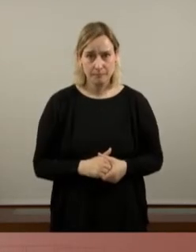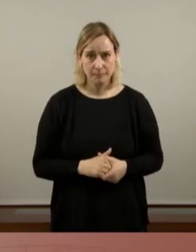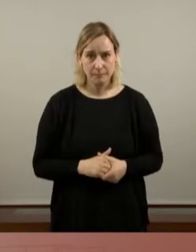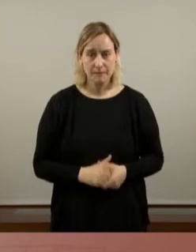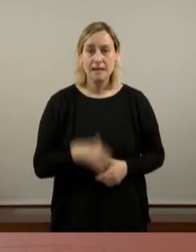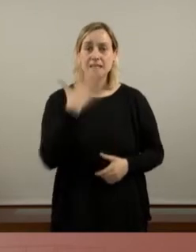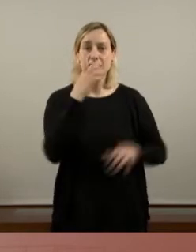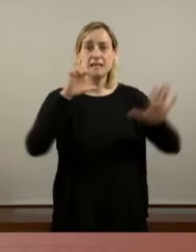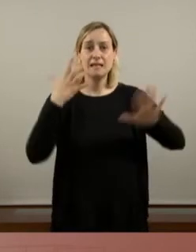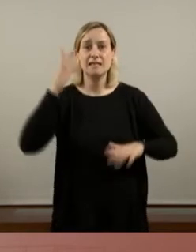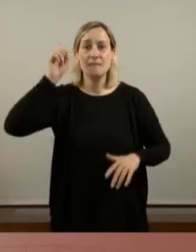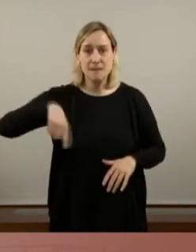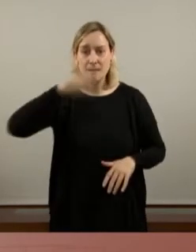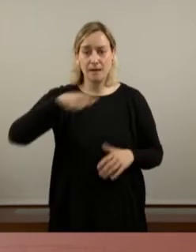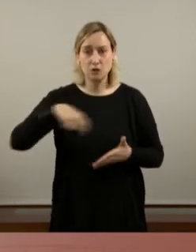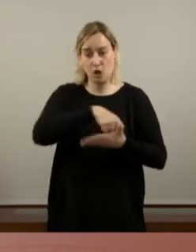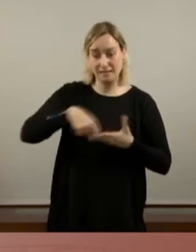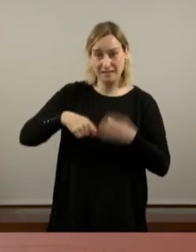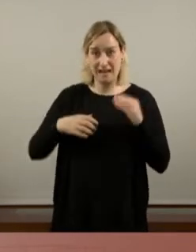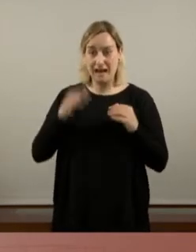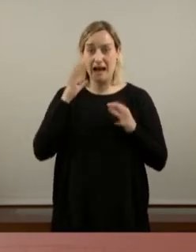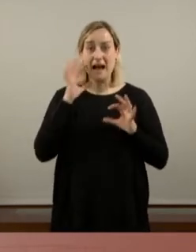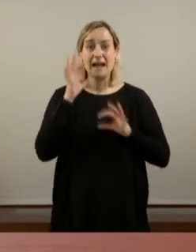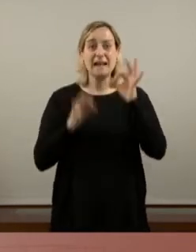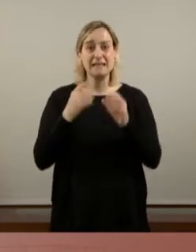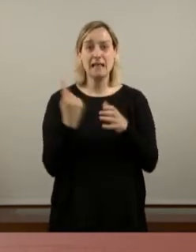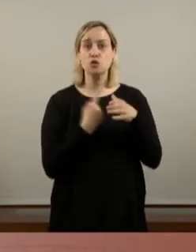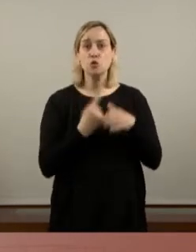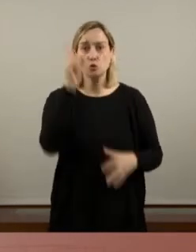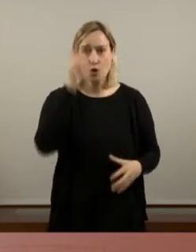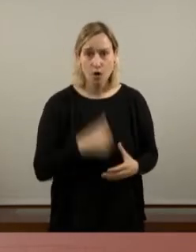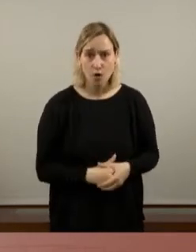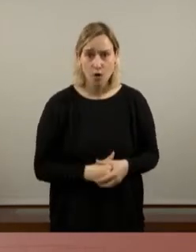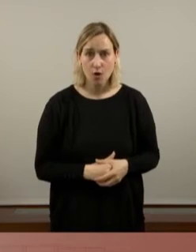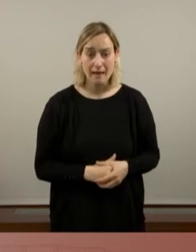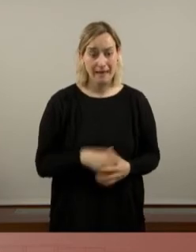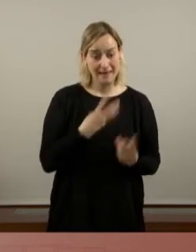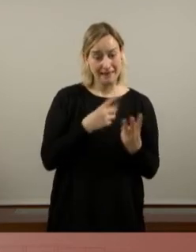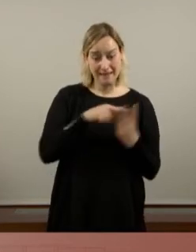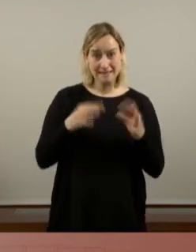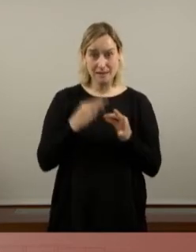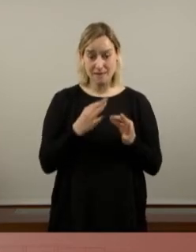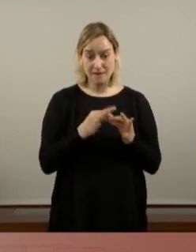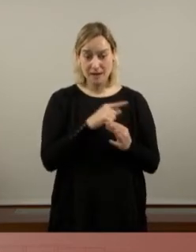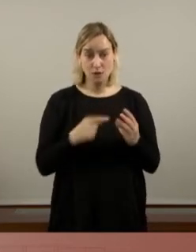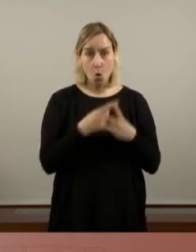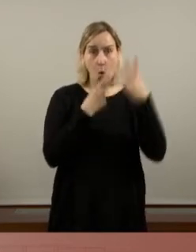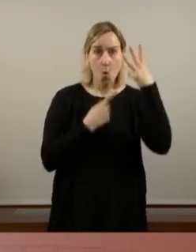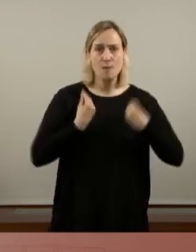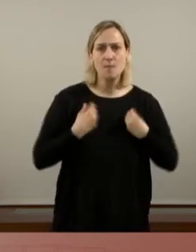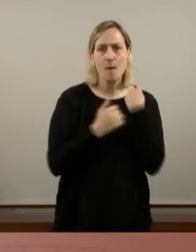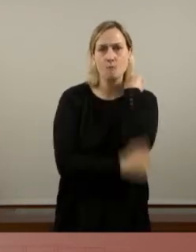575.000 persones assalariades estan en risc d'exclusió. Un de cada 3 infants viu en pobresa.